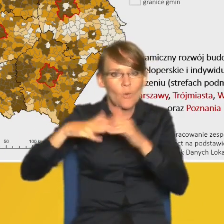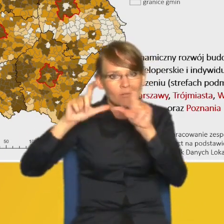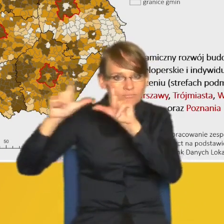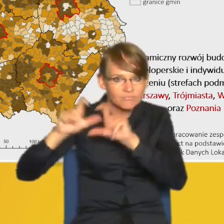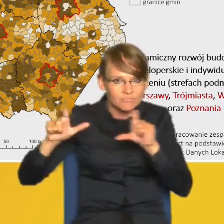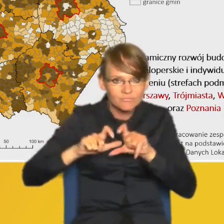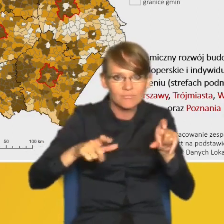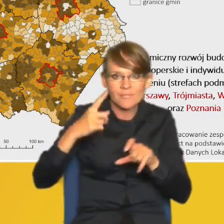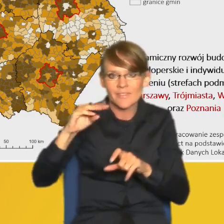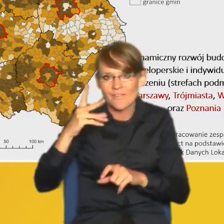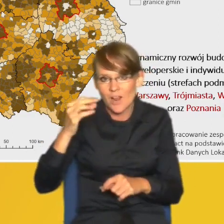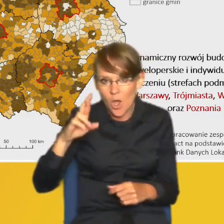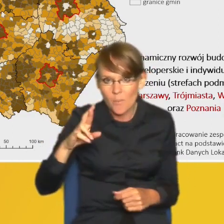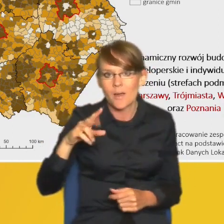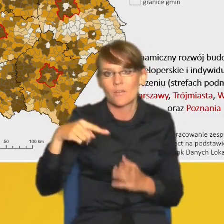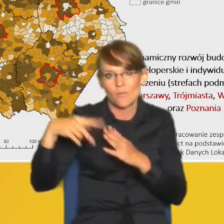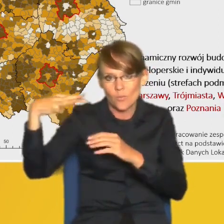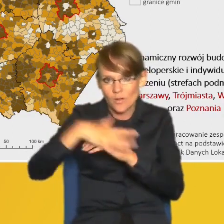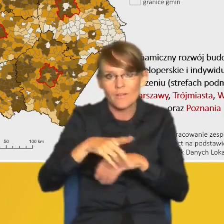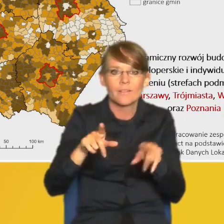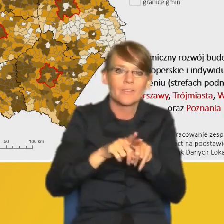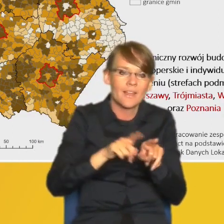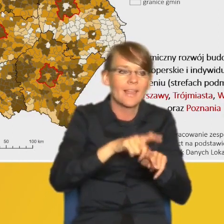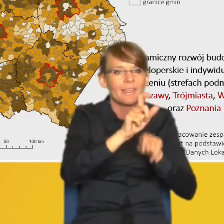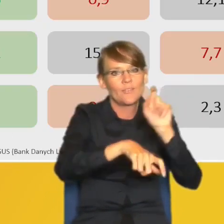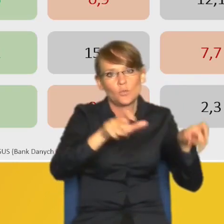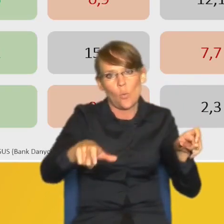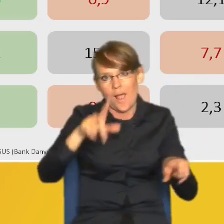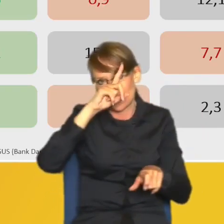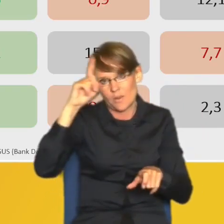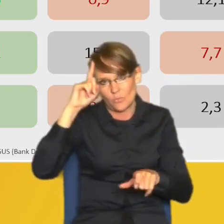jak i dużą aktywnością budownictwa indywidualnego.